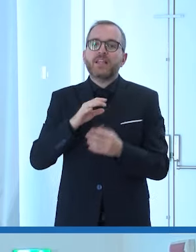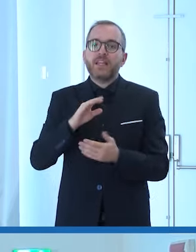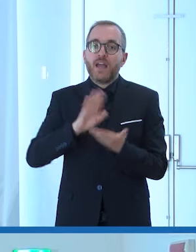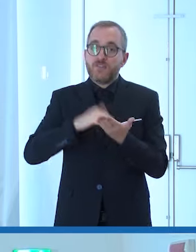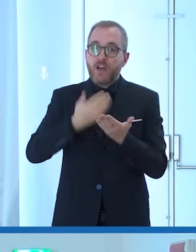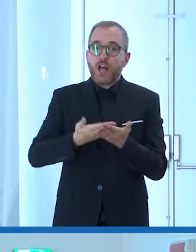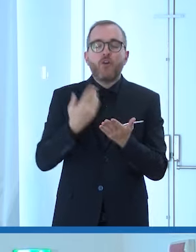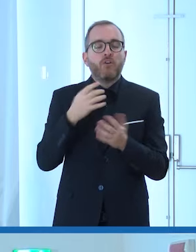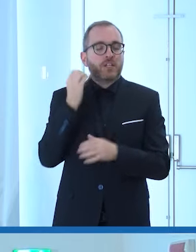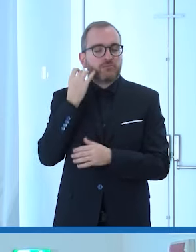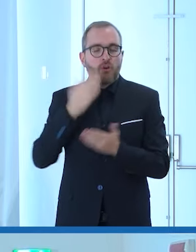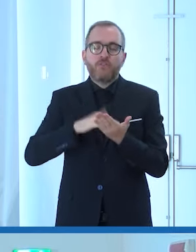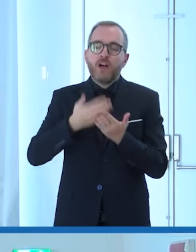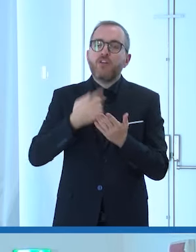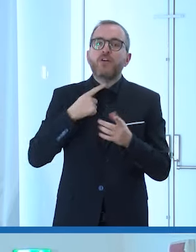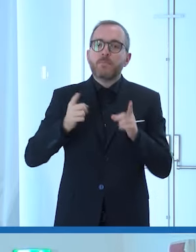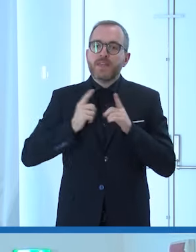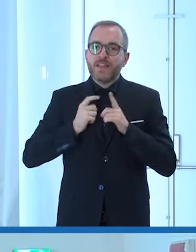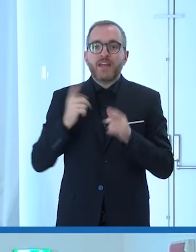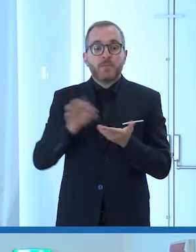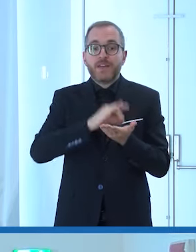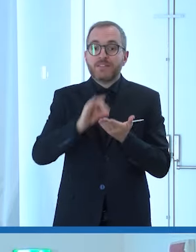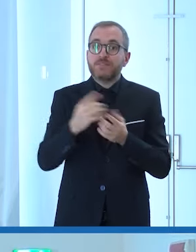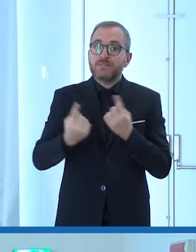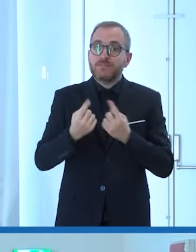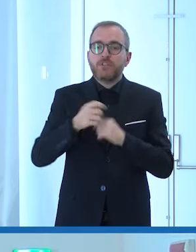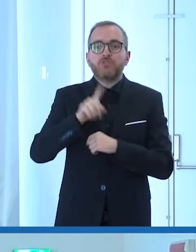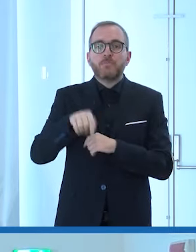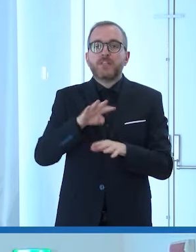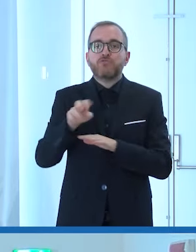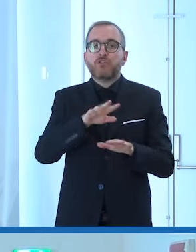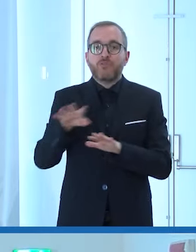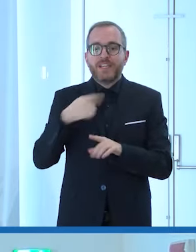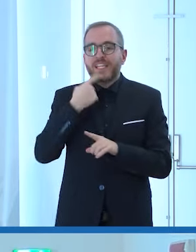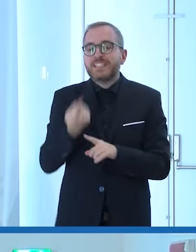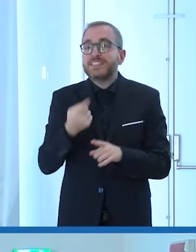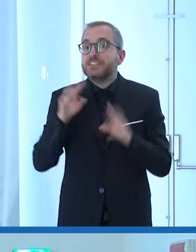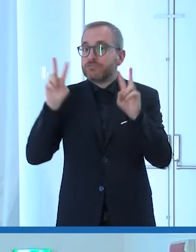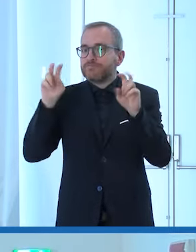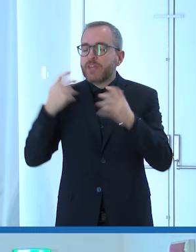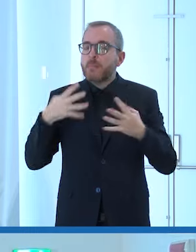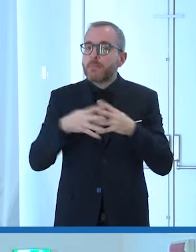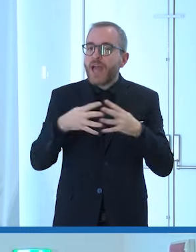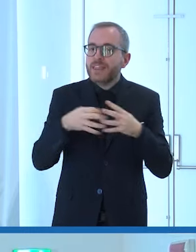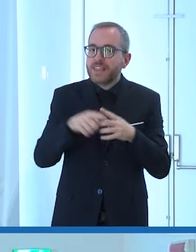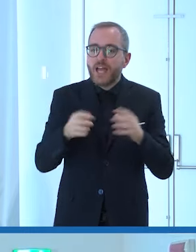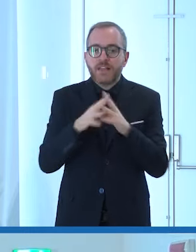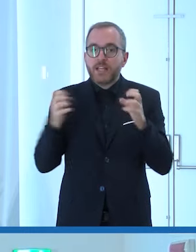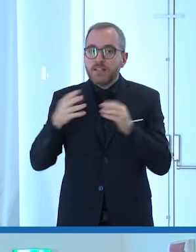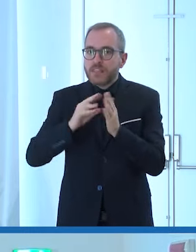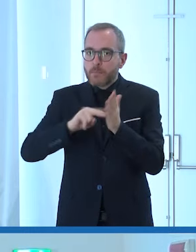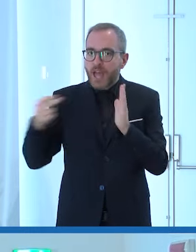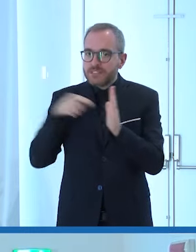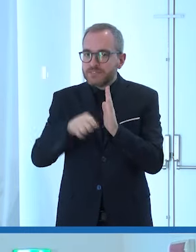accaduti nel 93 in quella che è stata definita la battaglia del pastificio in Somalia abbiamo un